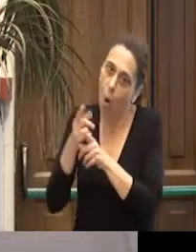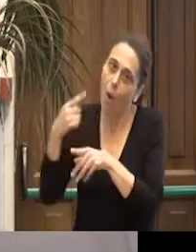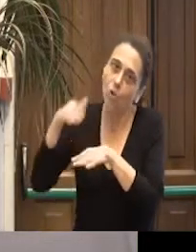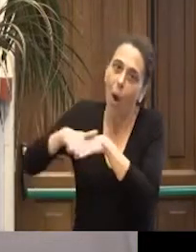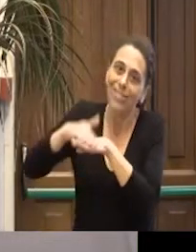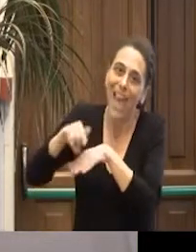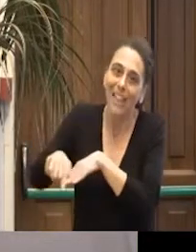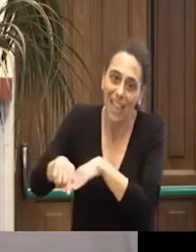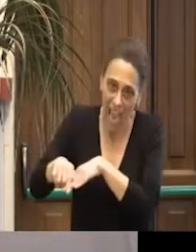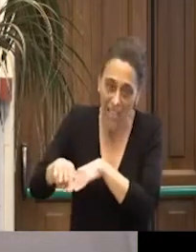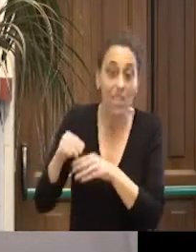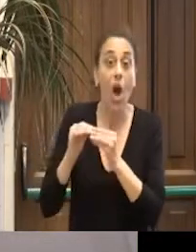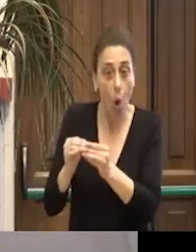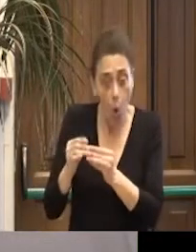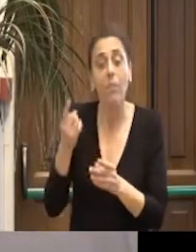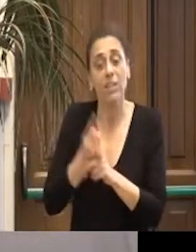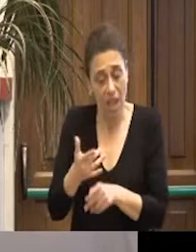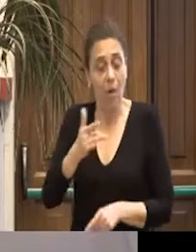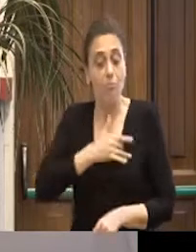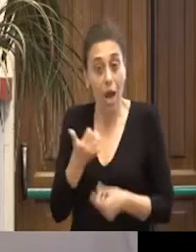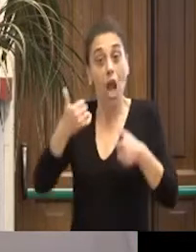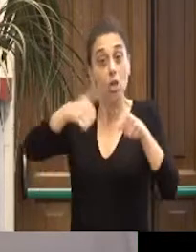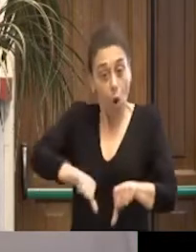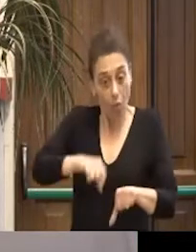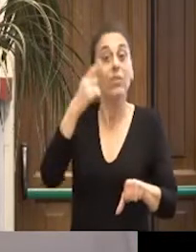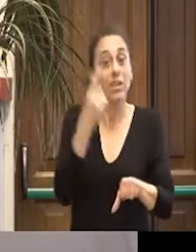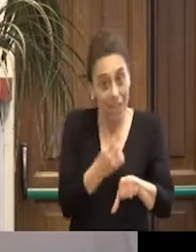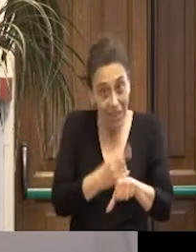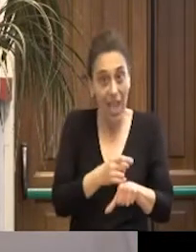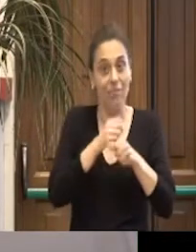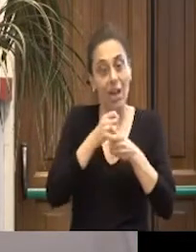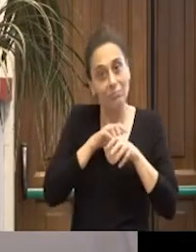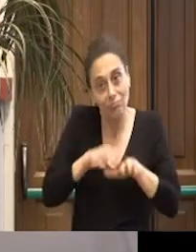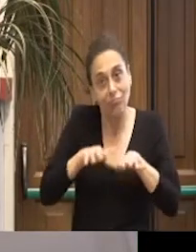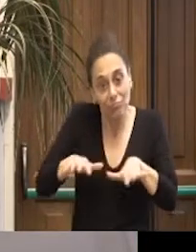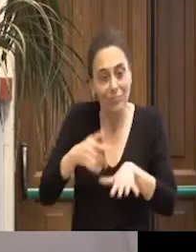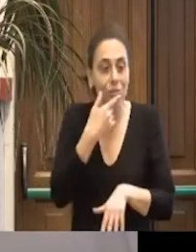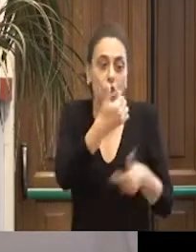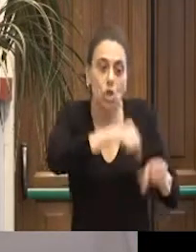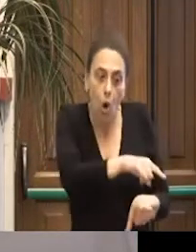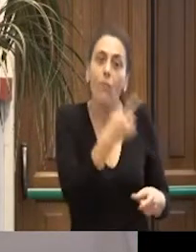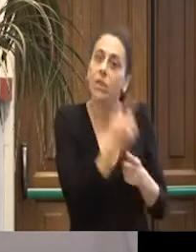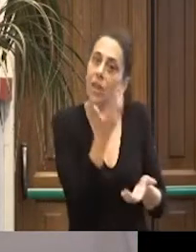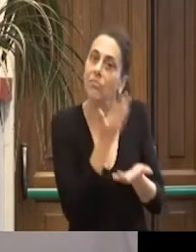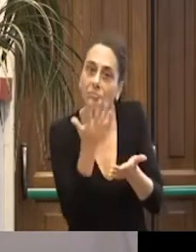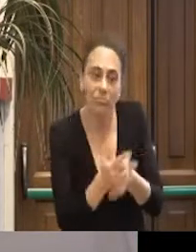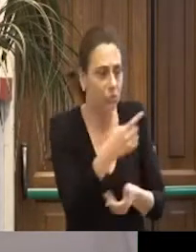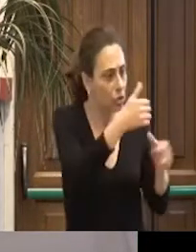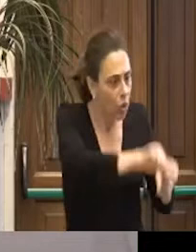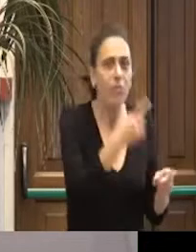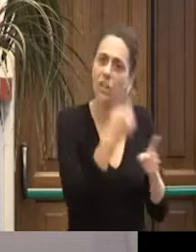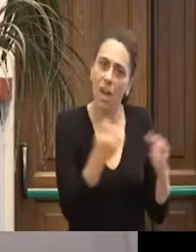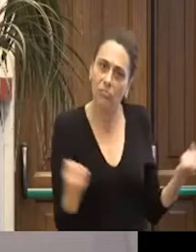accompagnata da un'epica della sconfitta, vanno narrati gli sconfitti, dandogli pari dignità, perché quelle sono